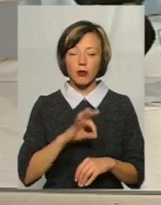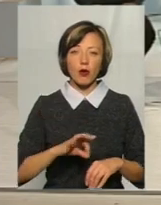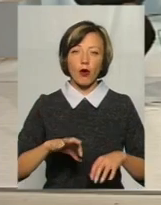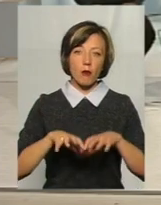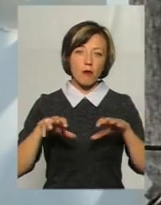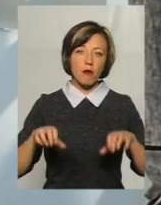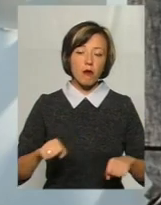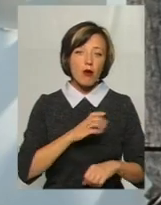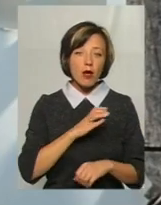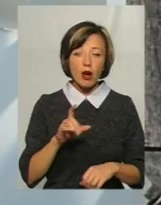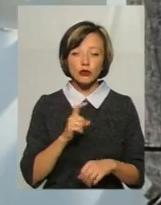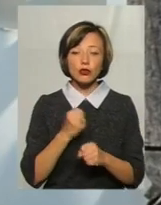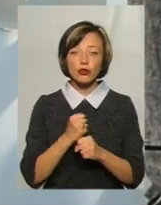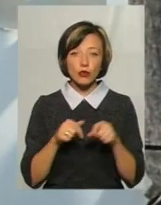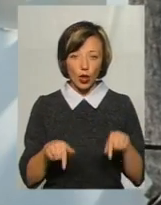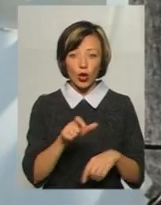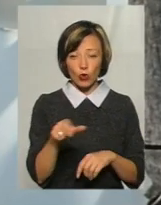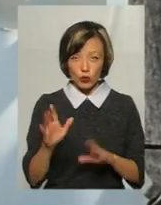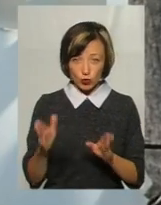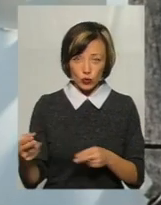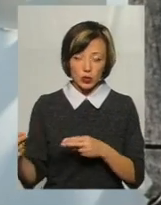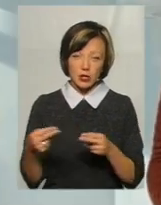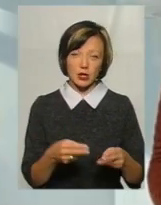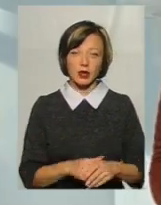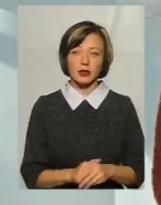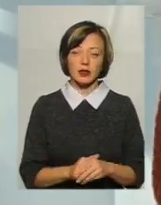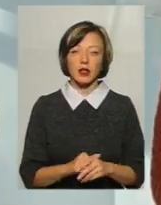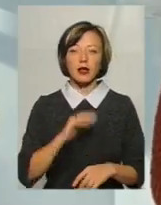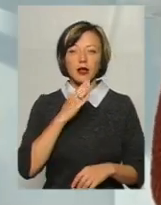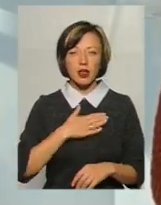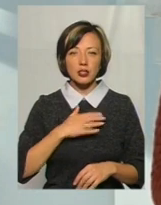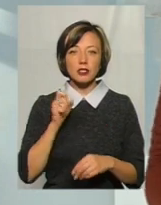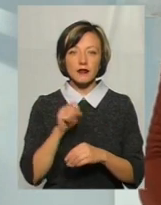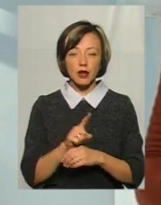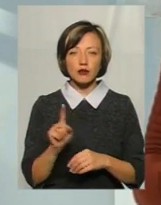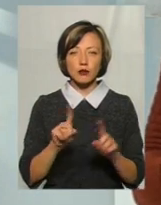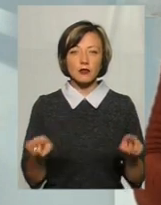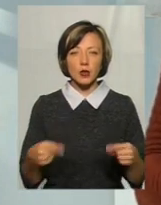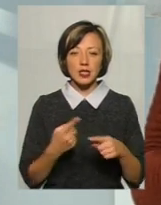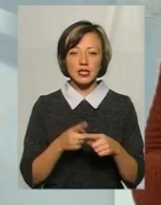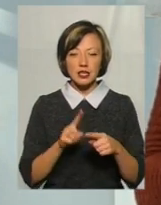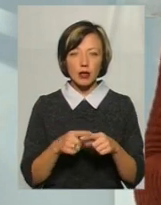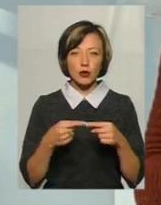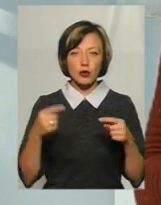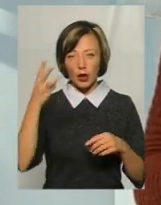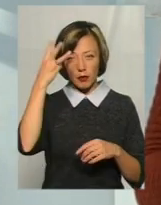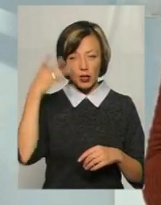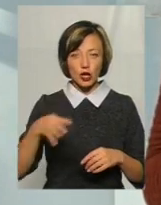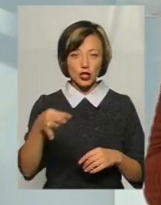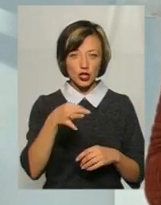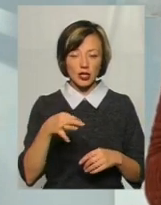що тут коїлося. І люди будуть їхати. Наше завдання, щоб створити цей продукт Хмельниччина,